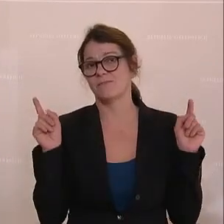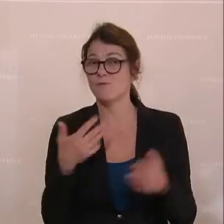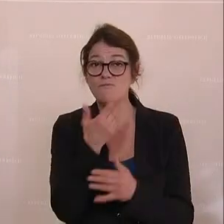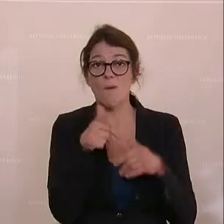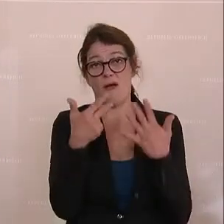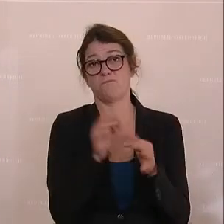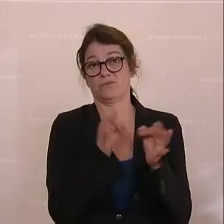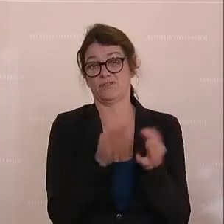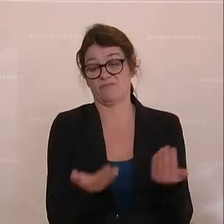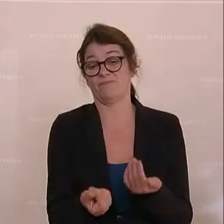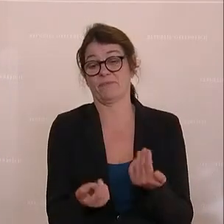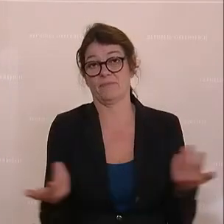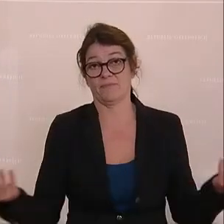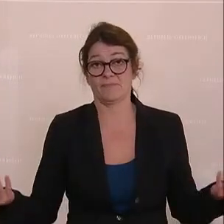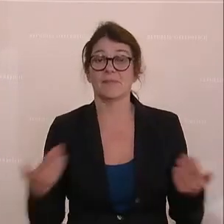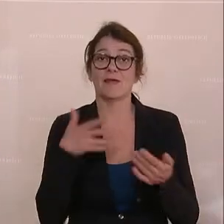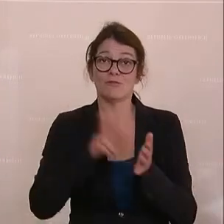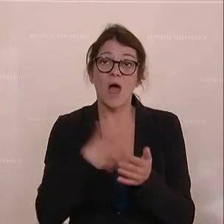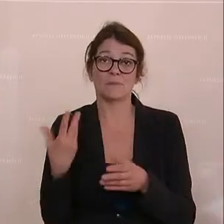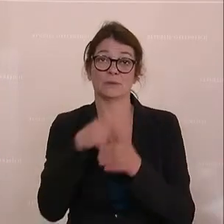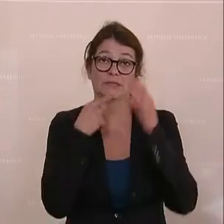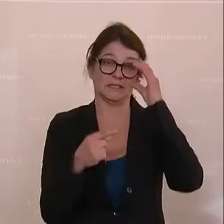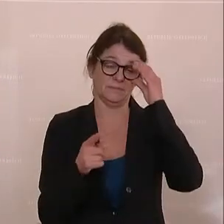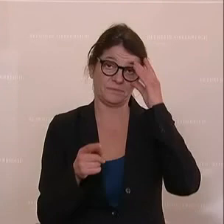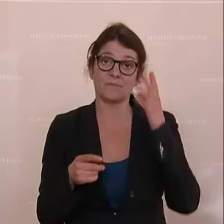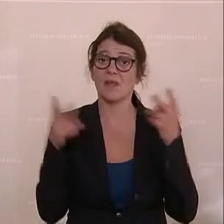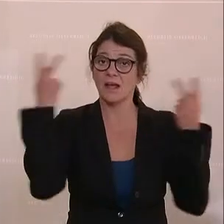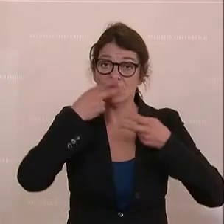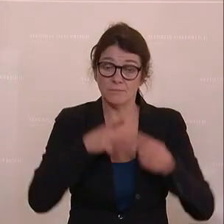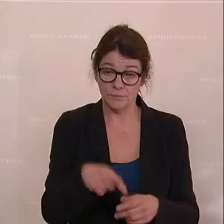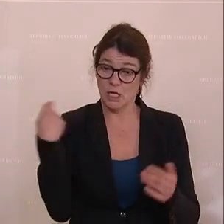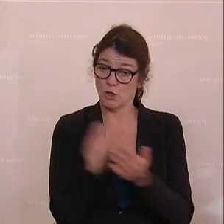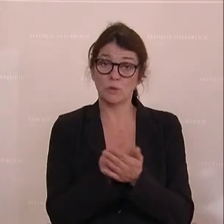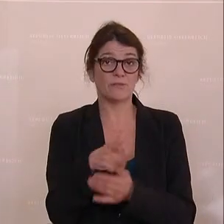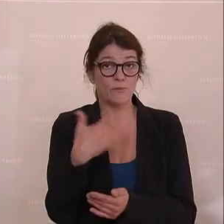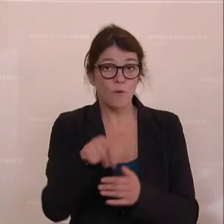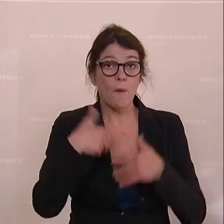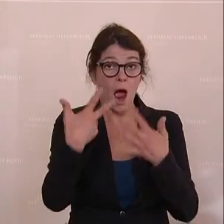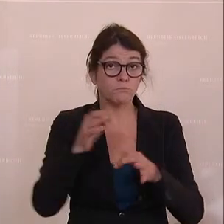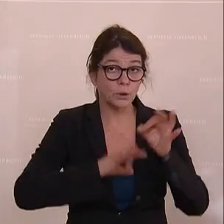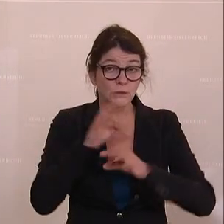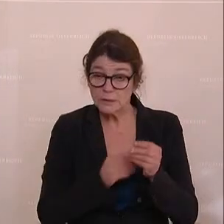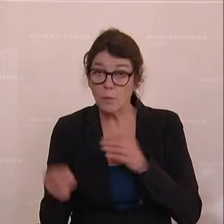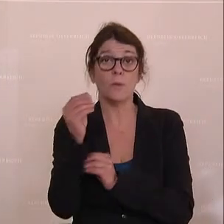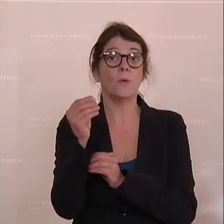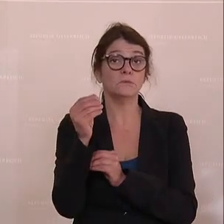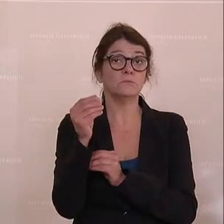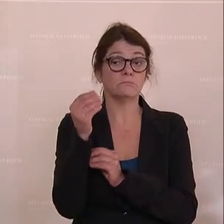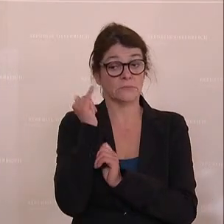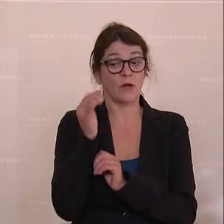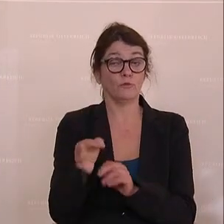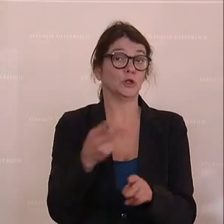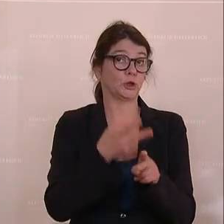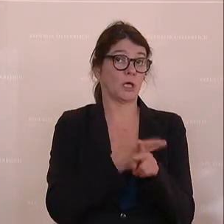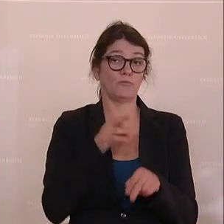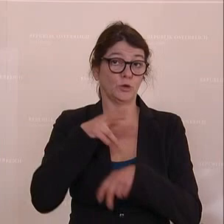und ich sage es auch noch einmal dazu, natürlich kostet auch diese 5,8% Erhöhung dem Staat,